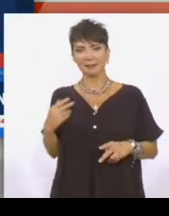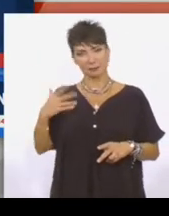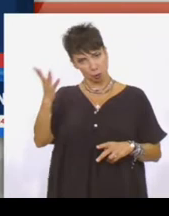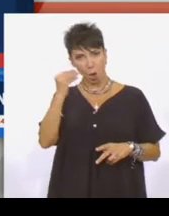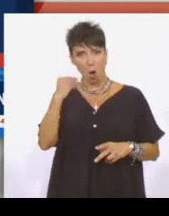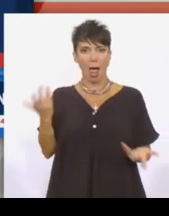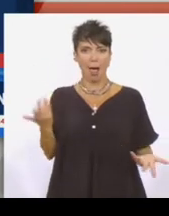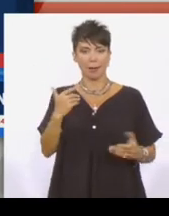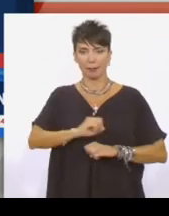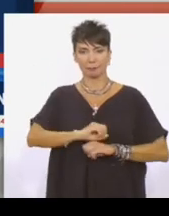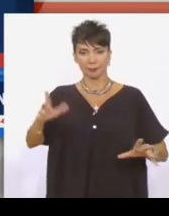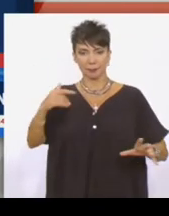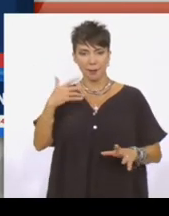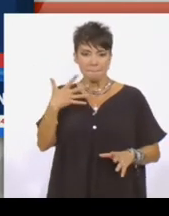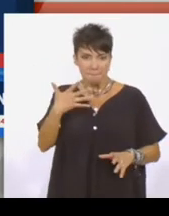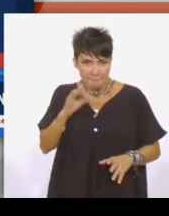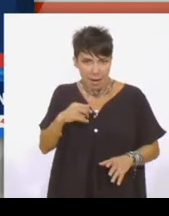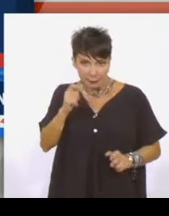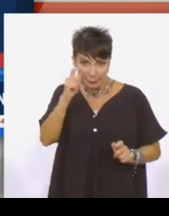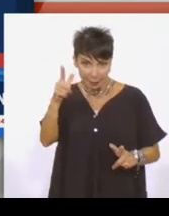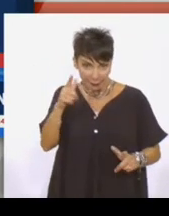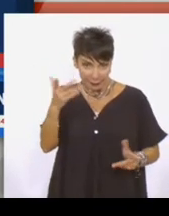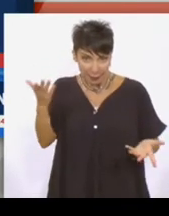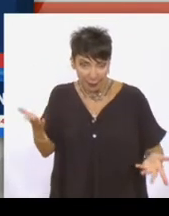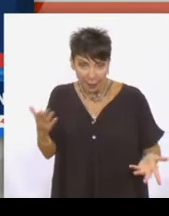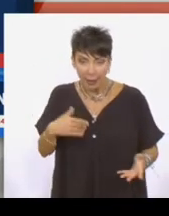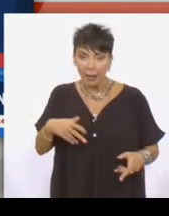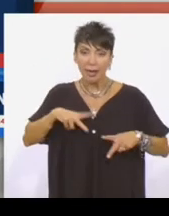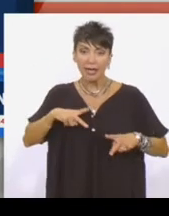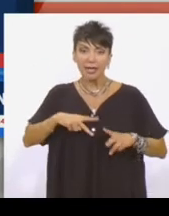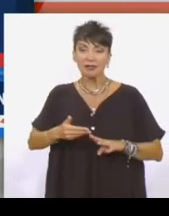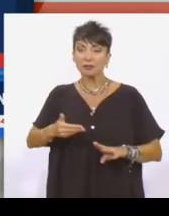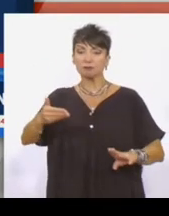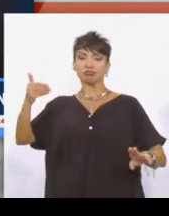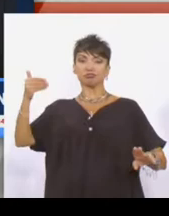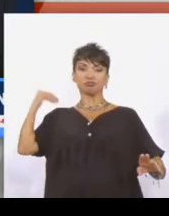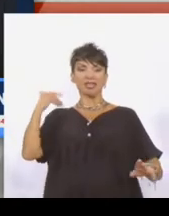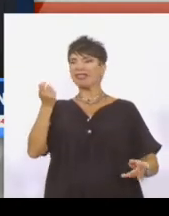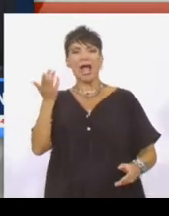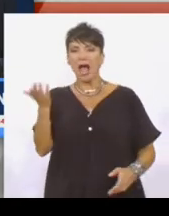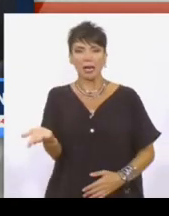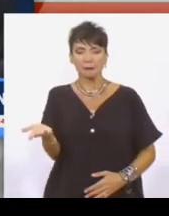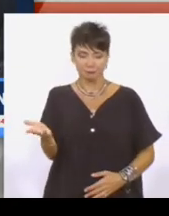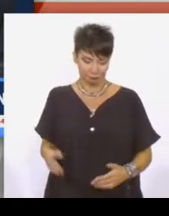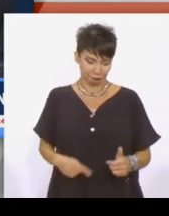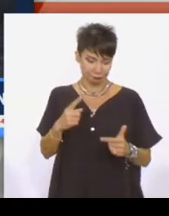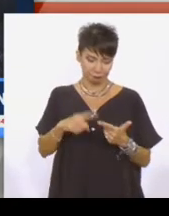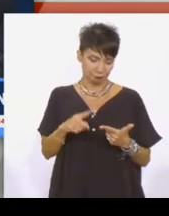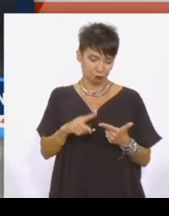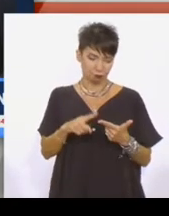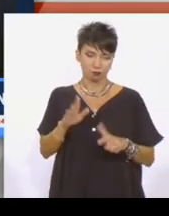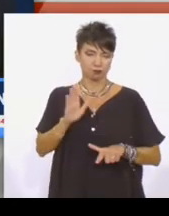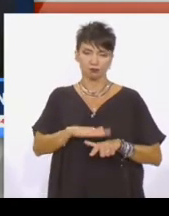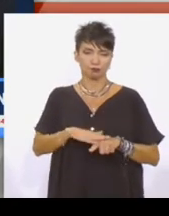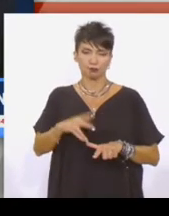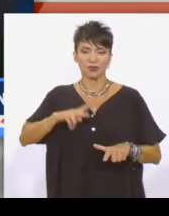και μάλιστα από δημοσίευμα. Πότε το πήρε χαμπάρι η κυβέρνηση, όχι πότε ενημερώθηκε, γιατί έπρεπε να έχει ενημερωθεί. Πότε το πήρε χαμπάρι. Λοιπόν, και πάμε τώρα να δούμε ποιος φταίει, την